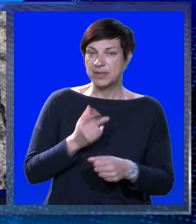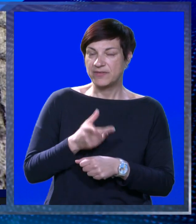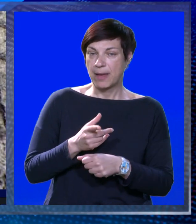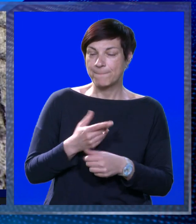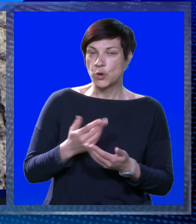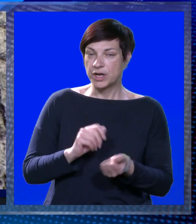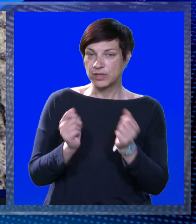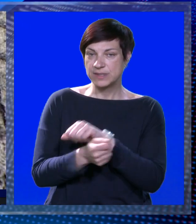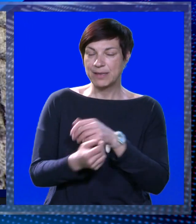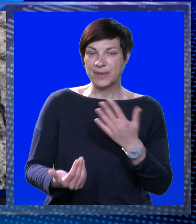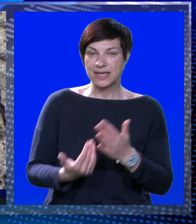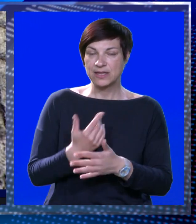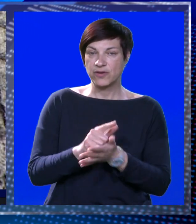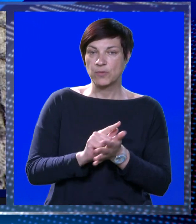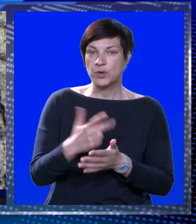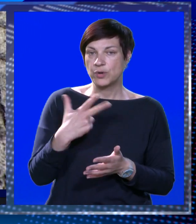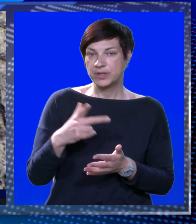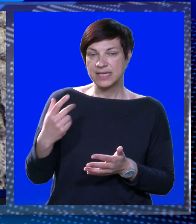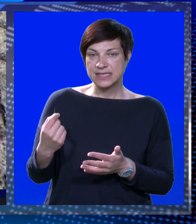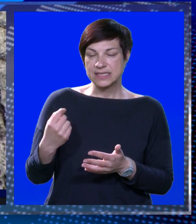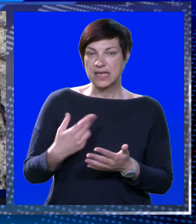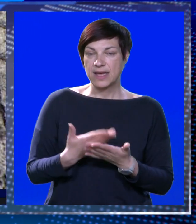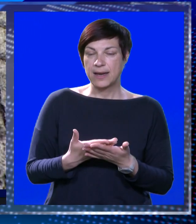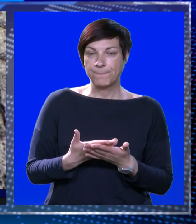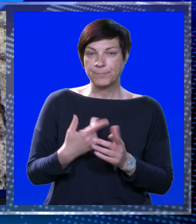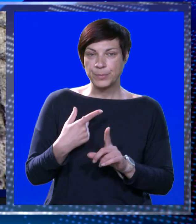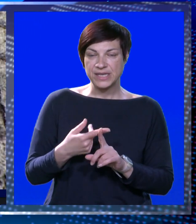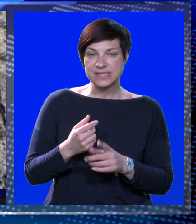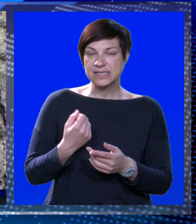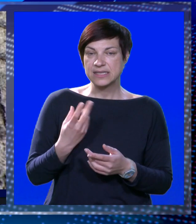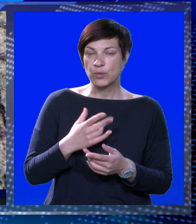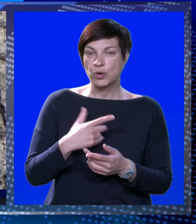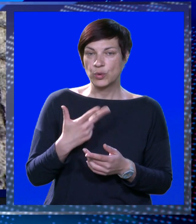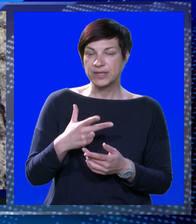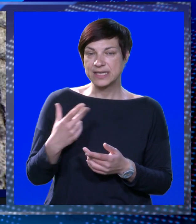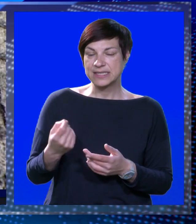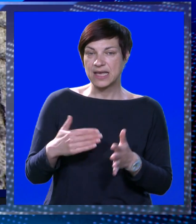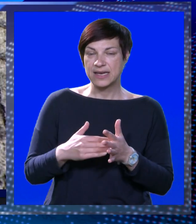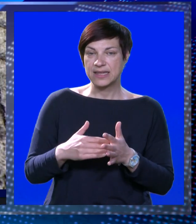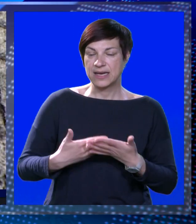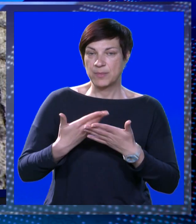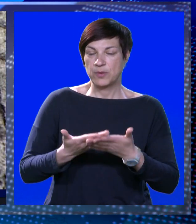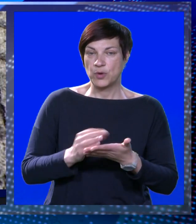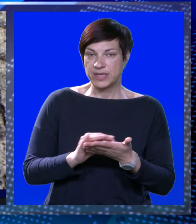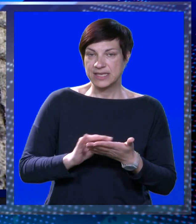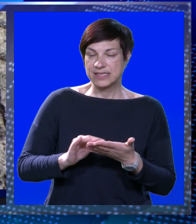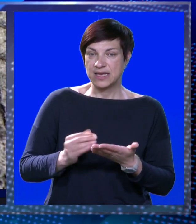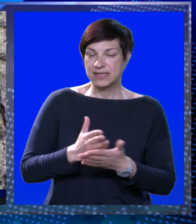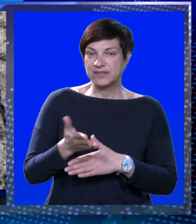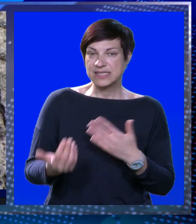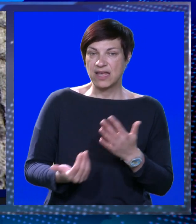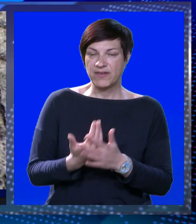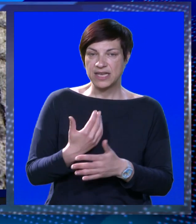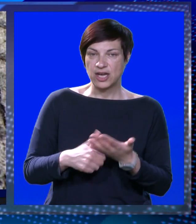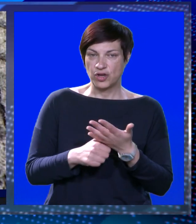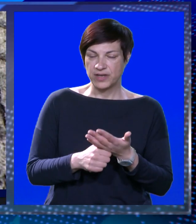moraju zamijeniti novima u roku od 30 dana, preciznije, u roku od 30 dana trebaju podnijeti zahtjev za